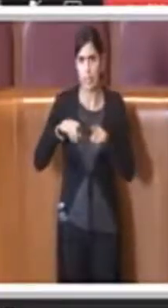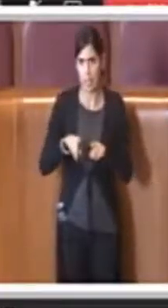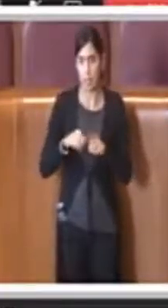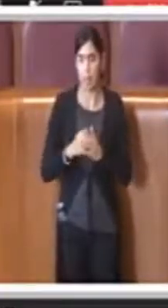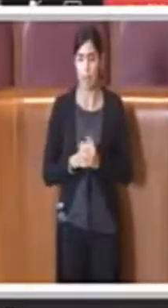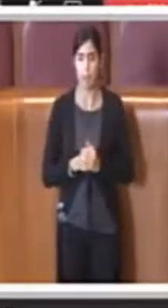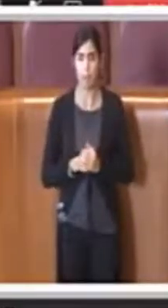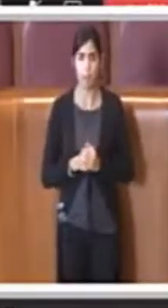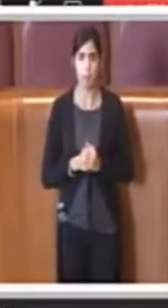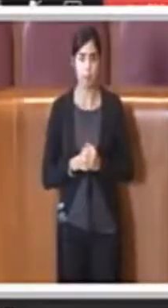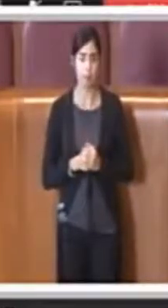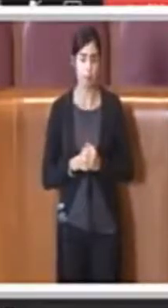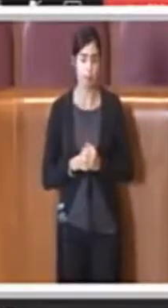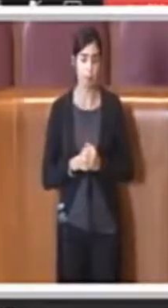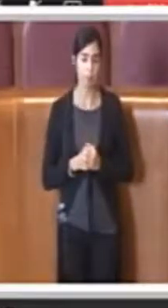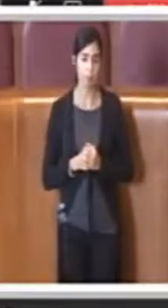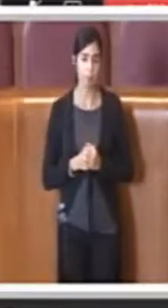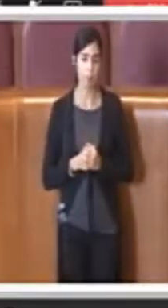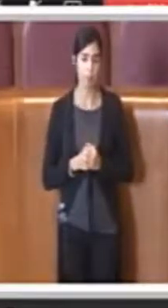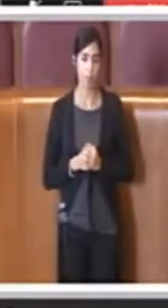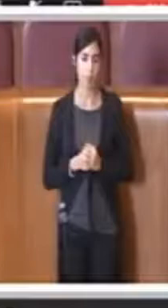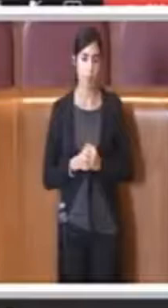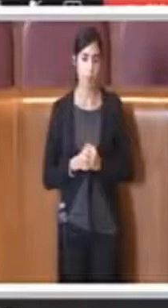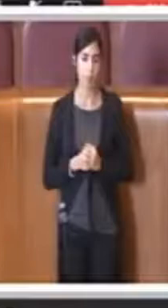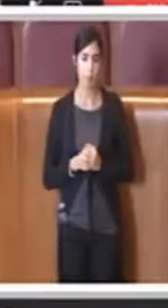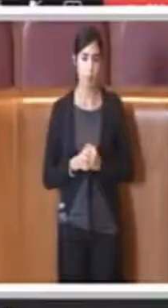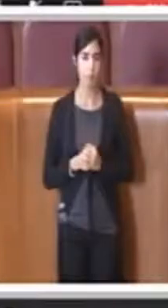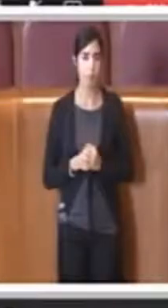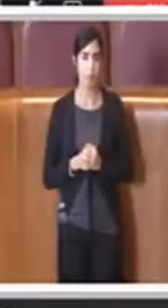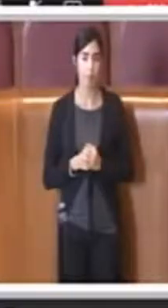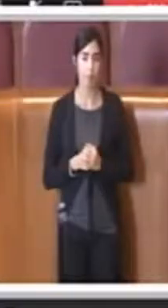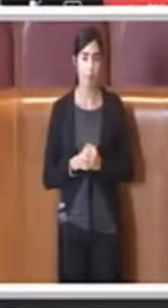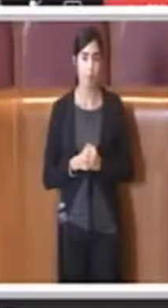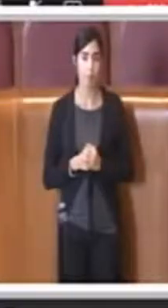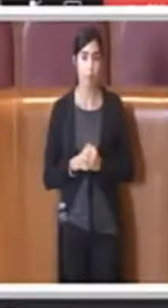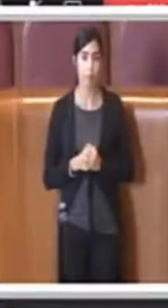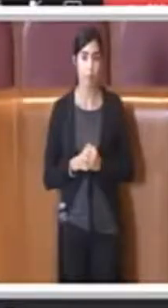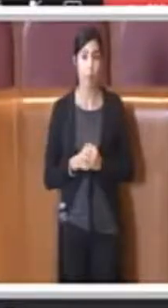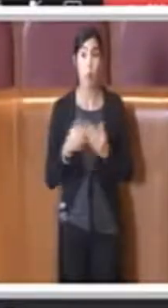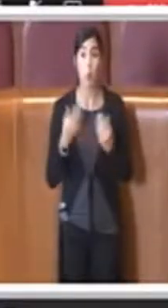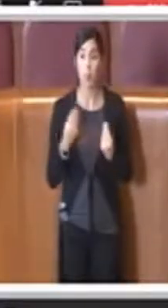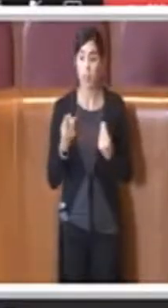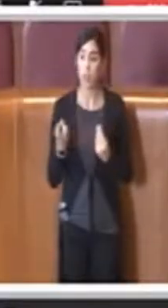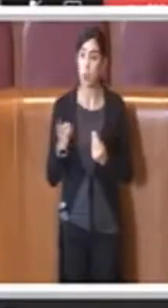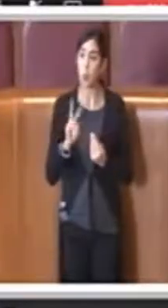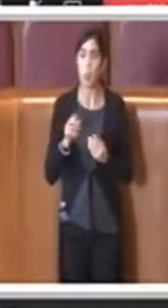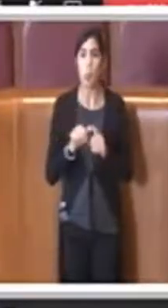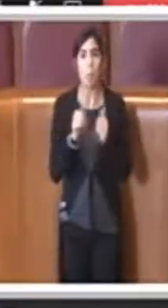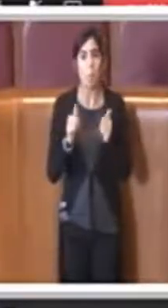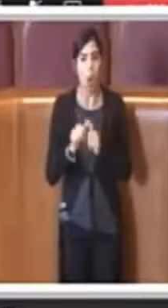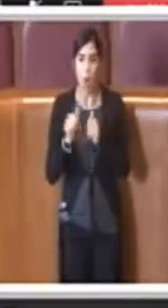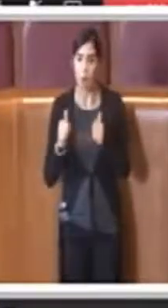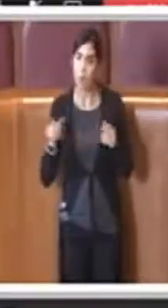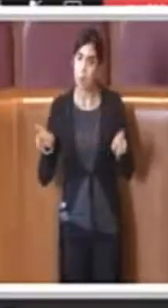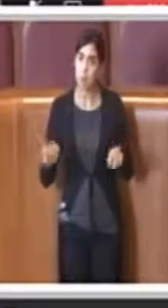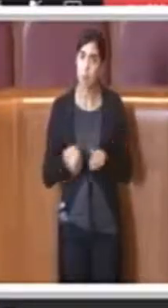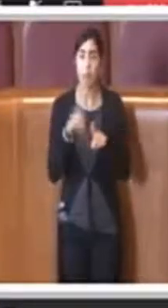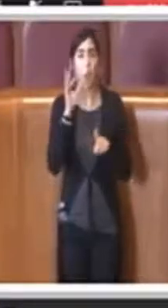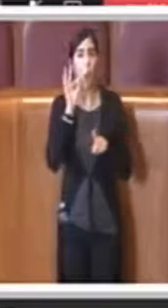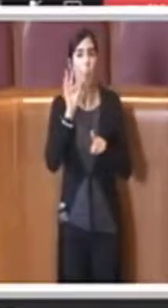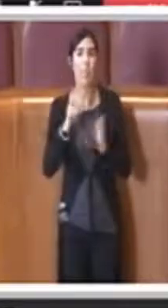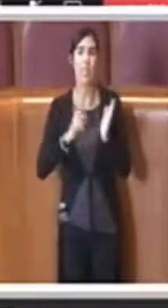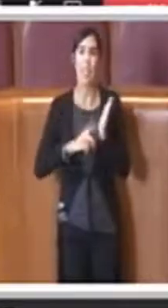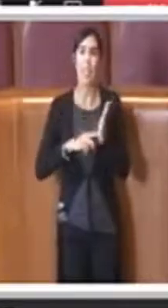due modi di esercitare appunto questi diritti